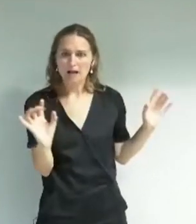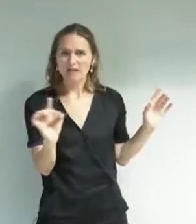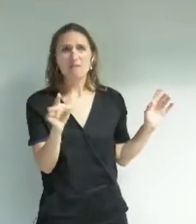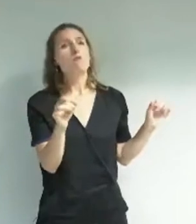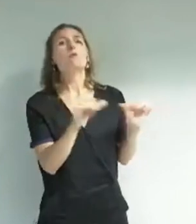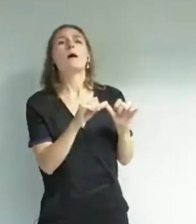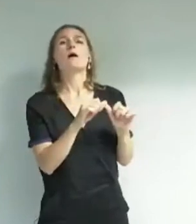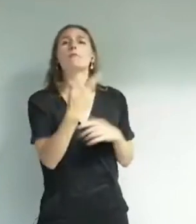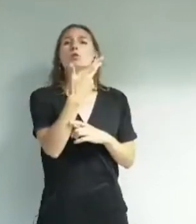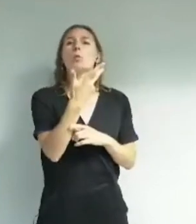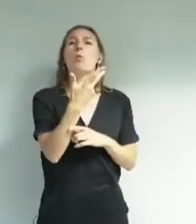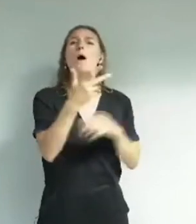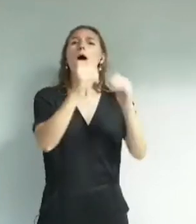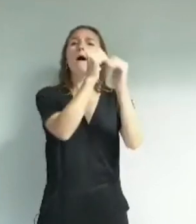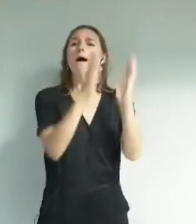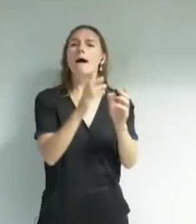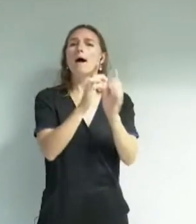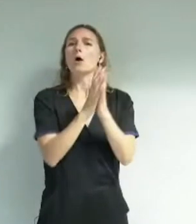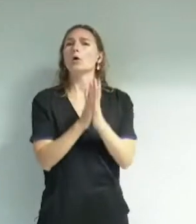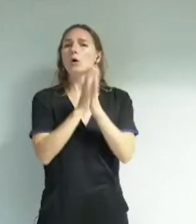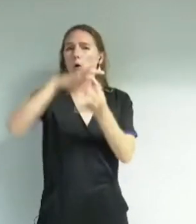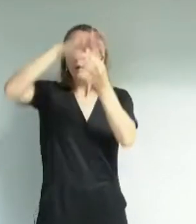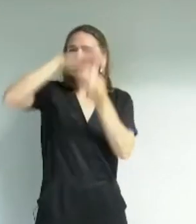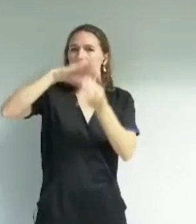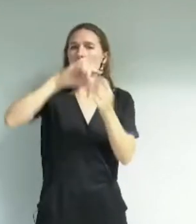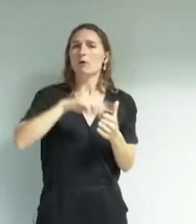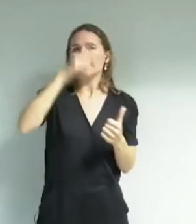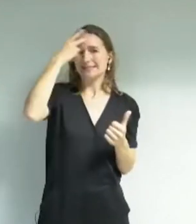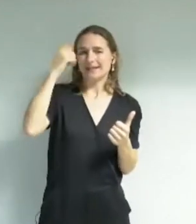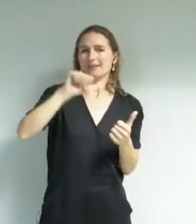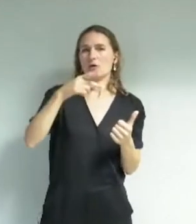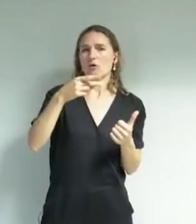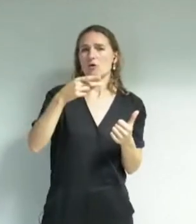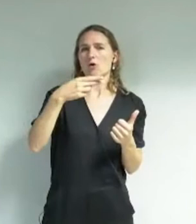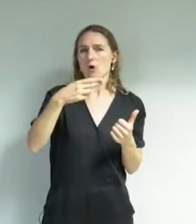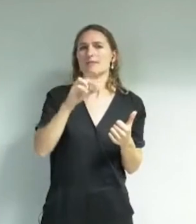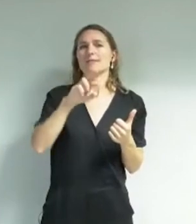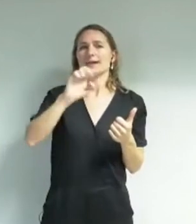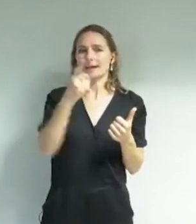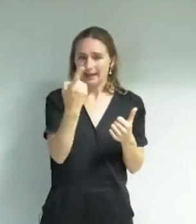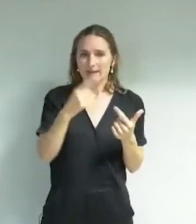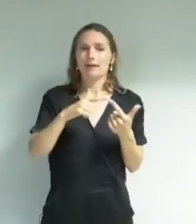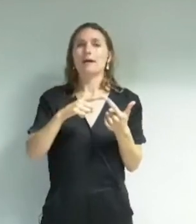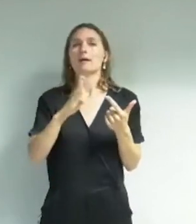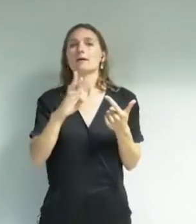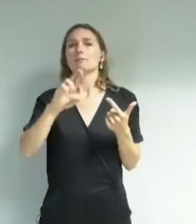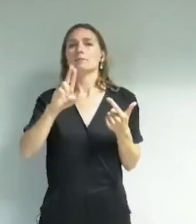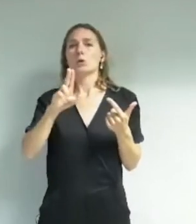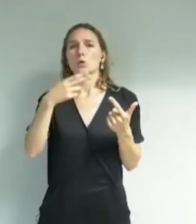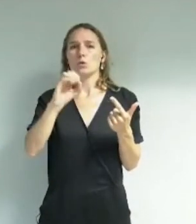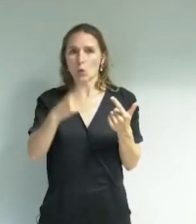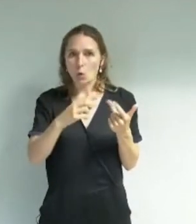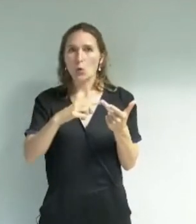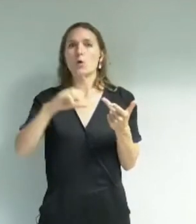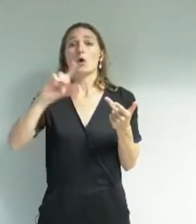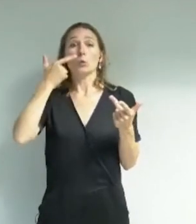trois édifices cultuels à Grenoble, importants, Saint-André, Saint-Bruno et Saint-Louis, c'est peu